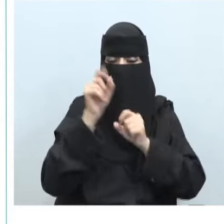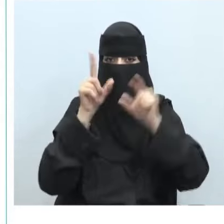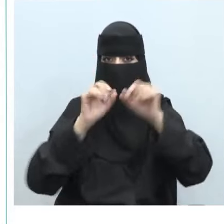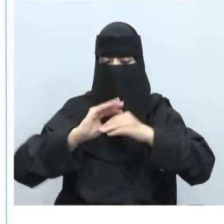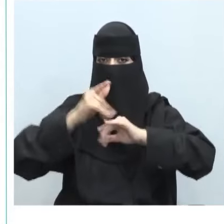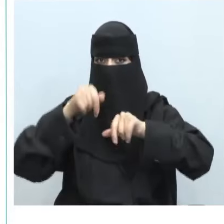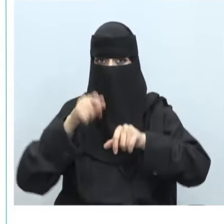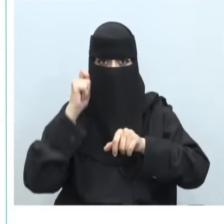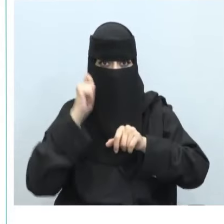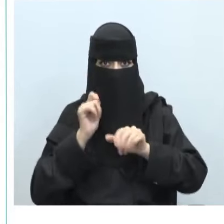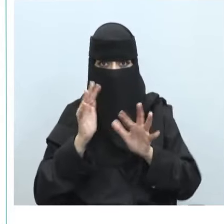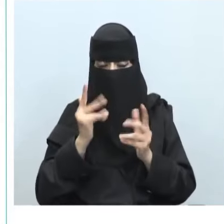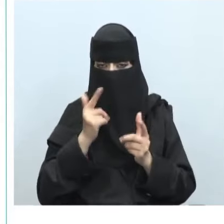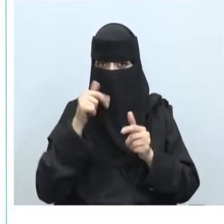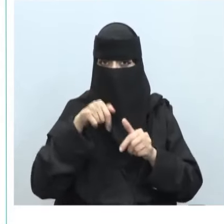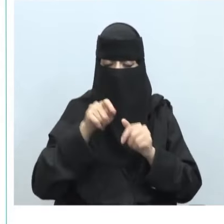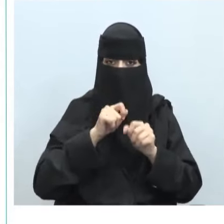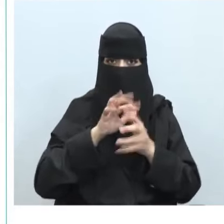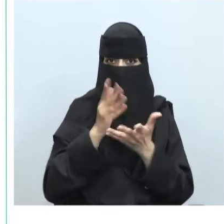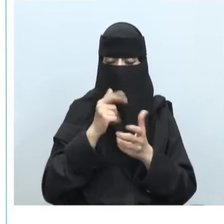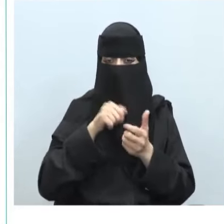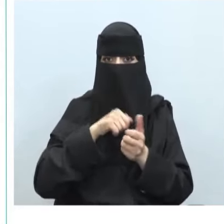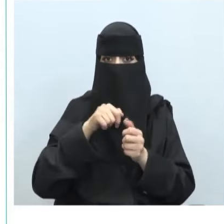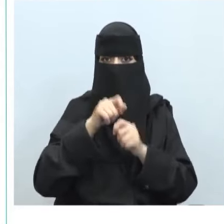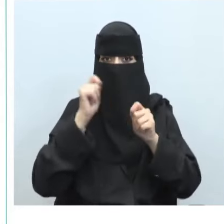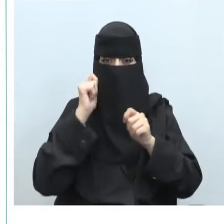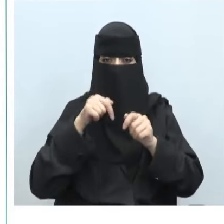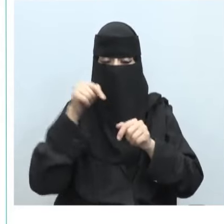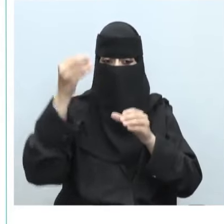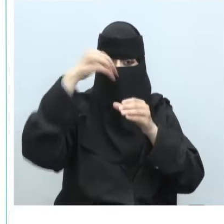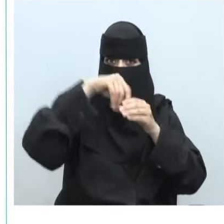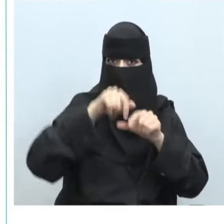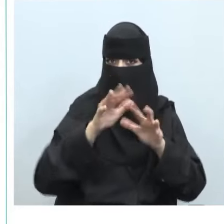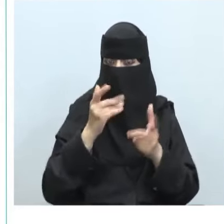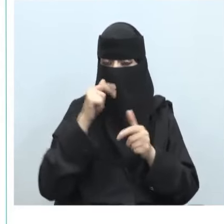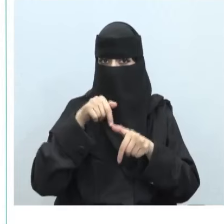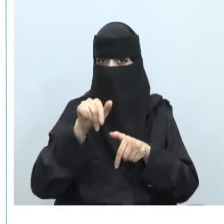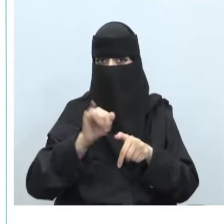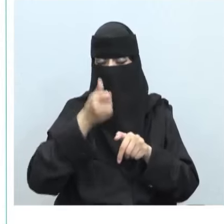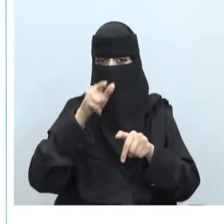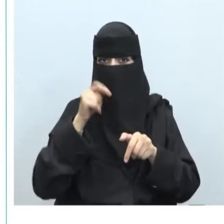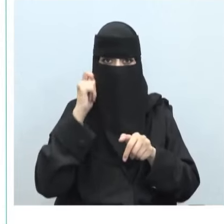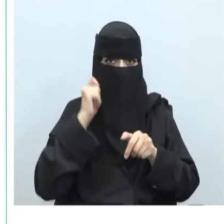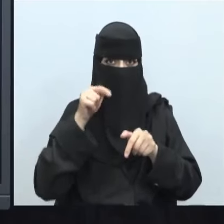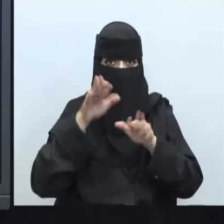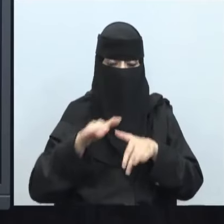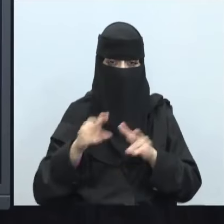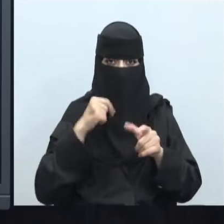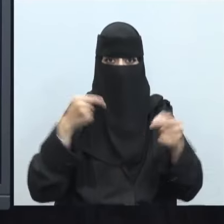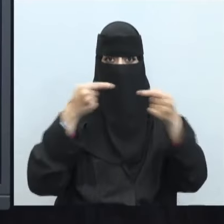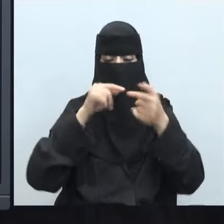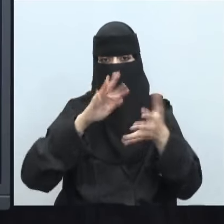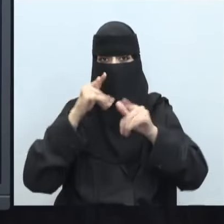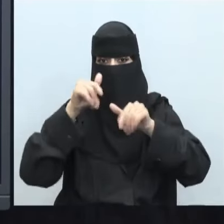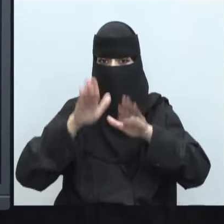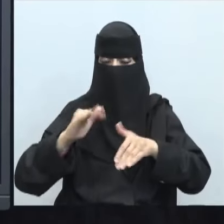عقوباتها ما هي الجريمة الإلكترونية من الذي يقع في الجريمة الإلكترونية وما هي العقوبات التي قد